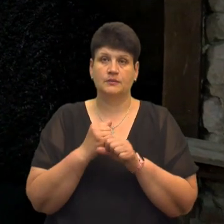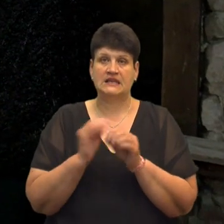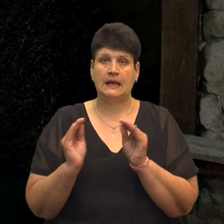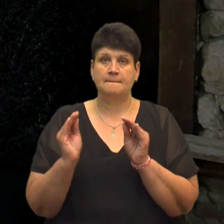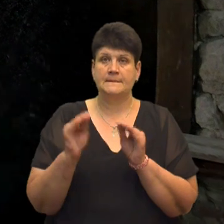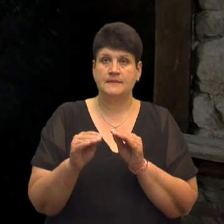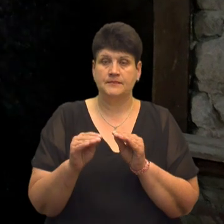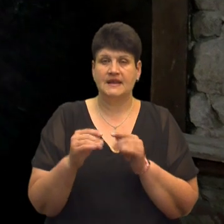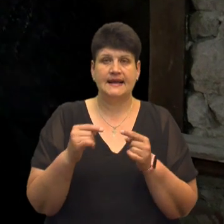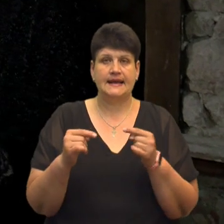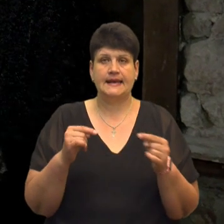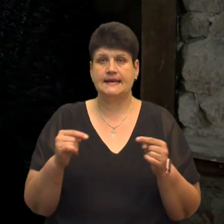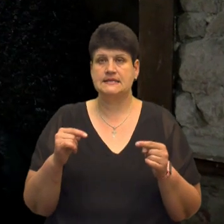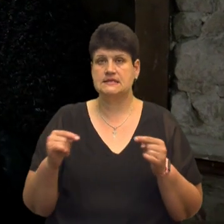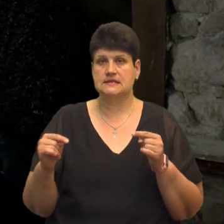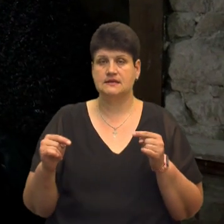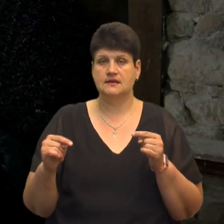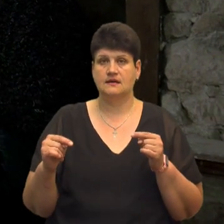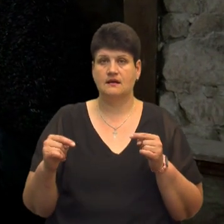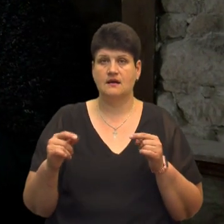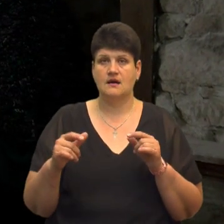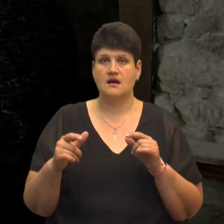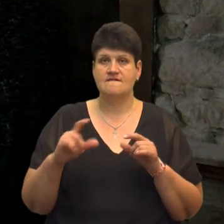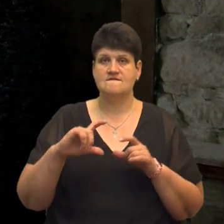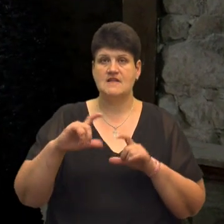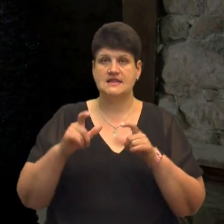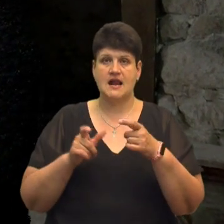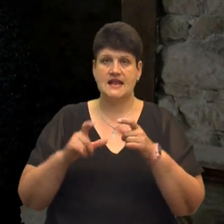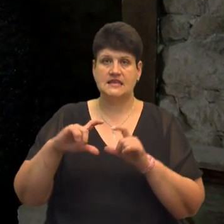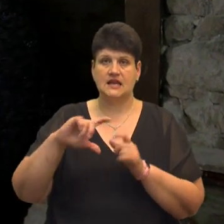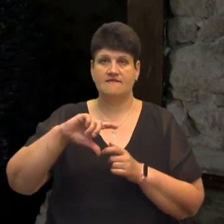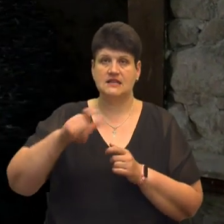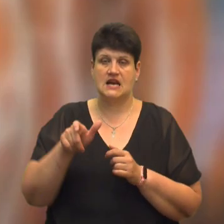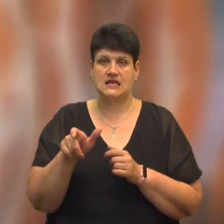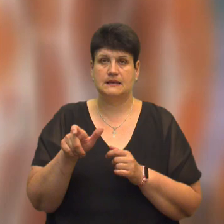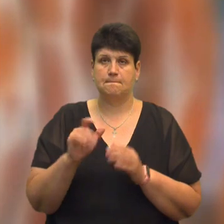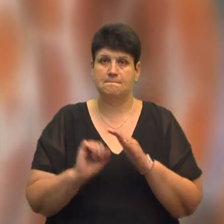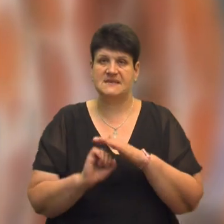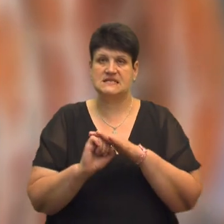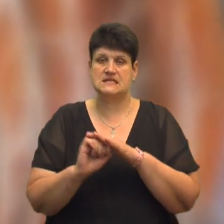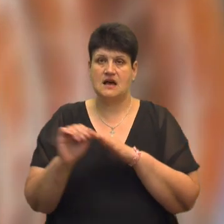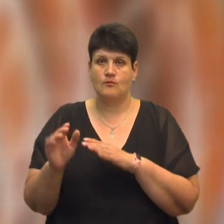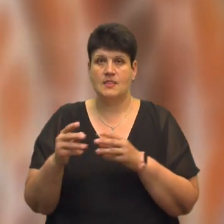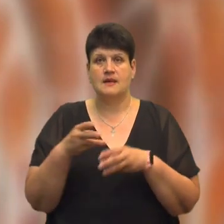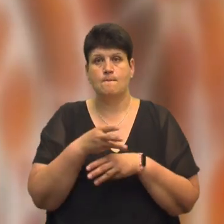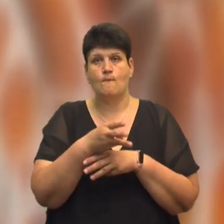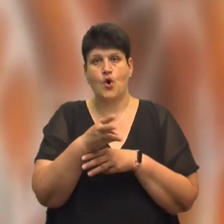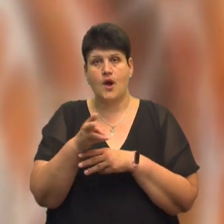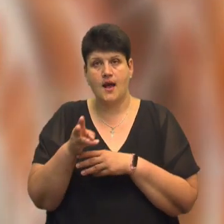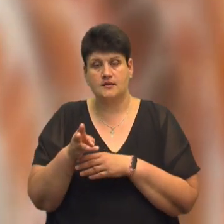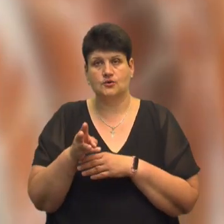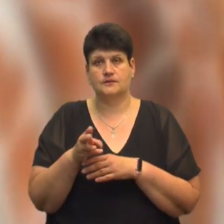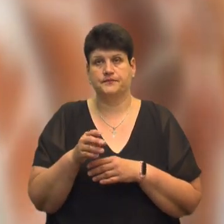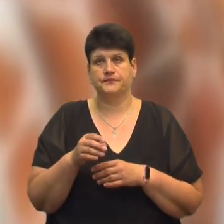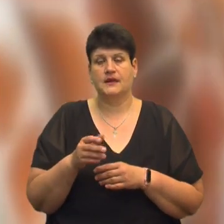такі різні квадратні підставочки. Десь буде проєктор, екран. І крім